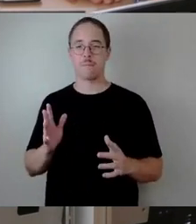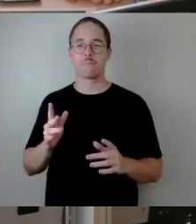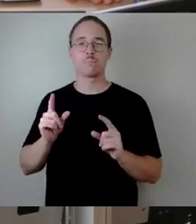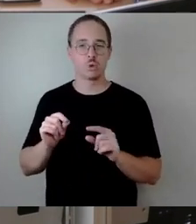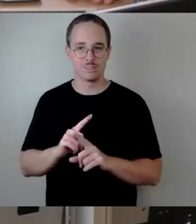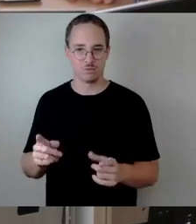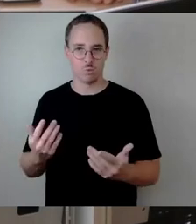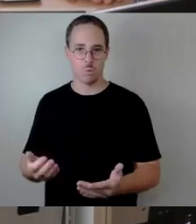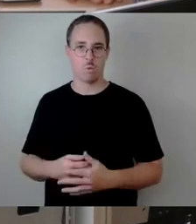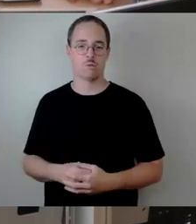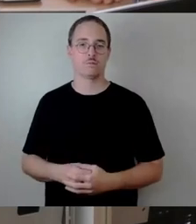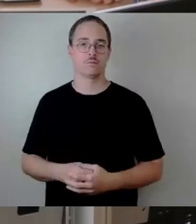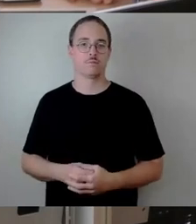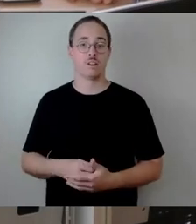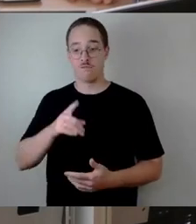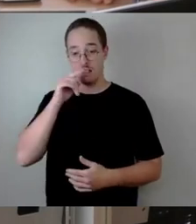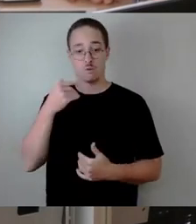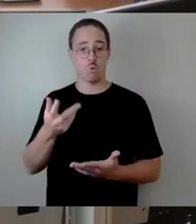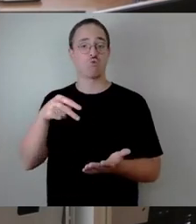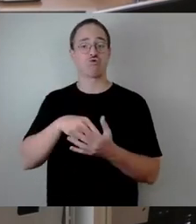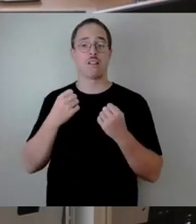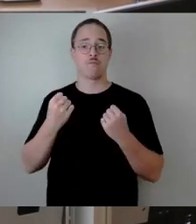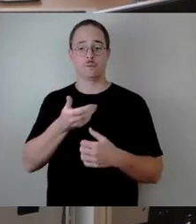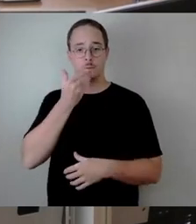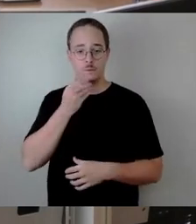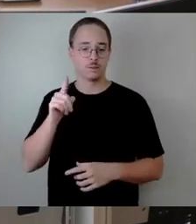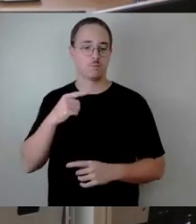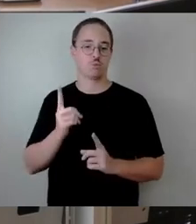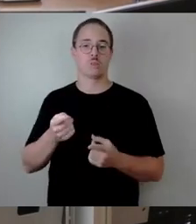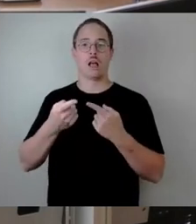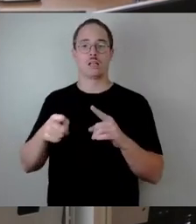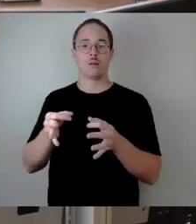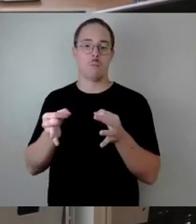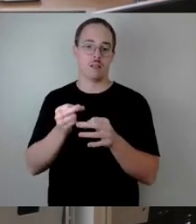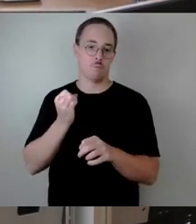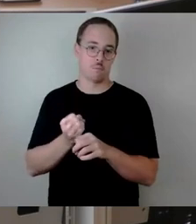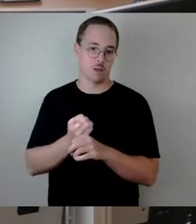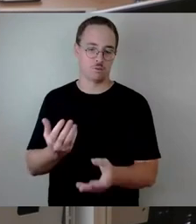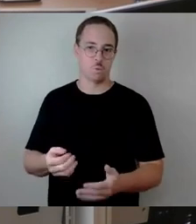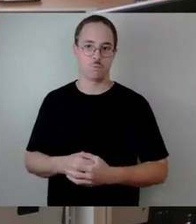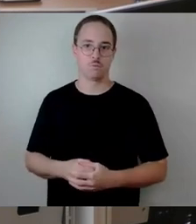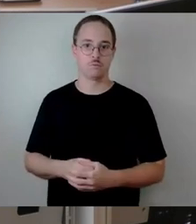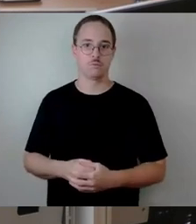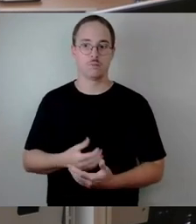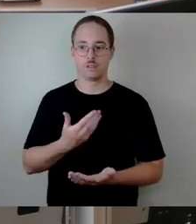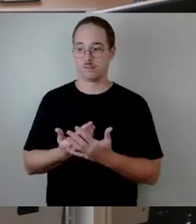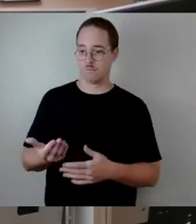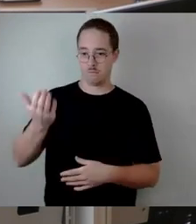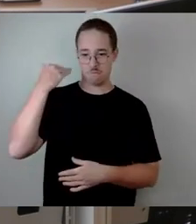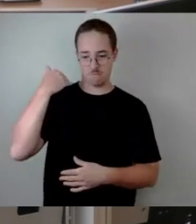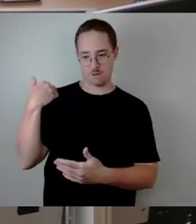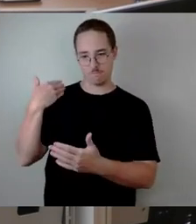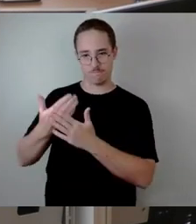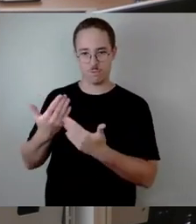Fall eine Verstärkung dieses Profiles, käme ja gar nicht in Frage, wäre damals schon ein Ersatzbau des